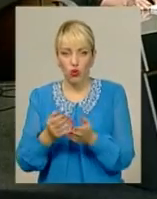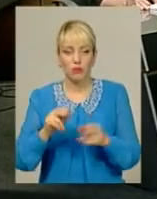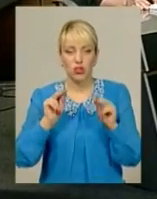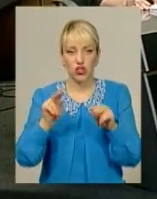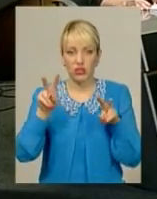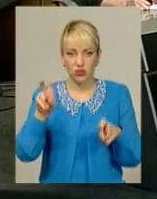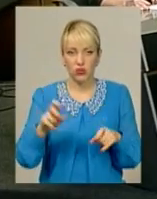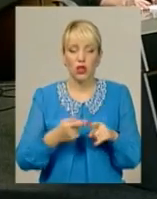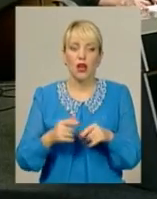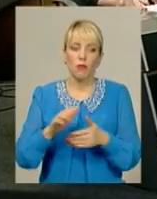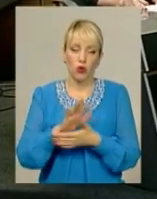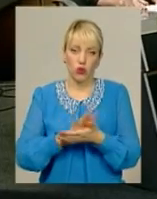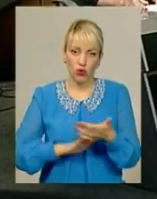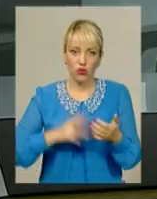Олег Черненко. А ми продовжуємо панораму тиждень.